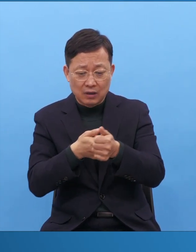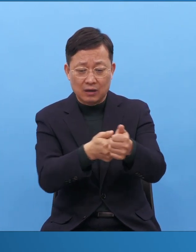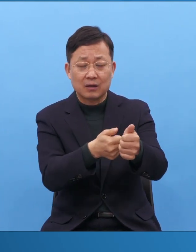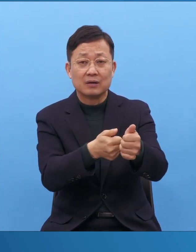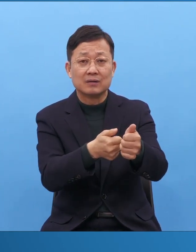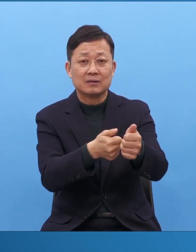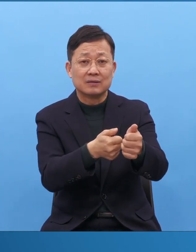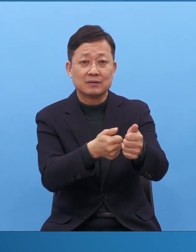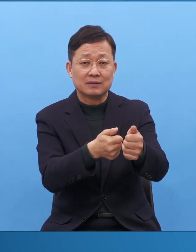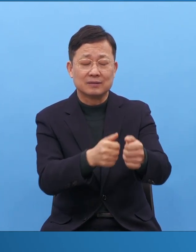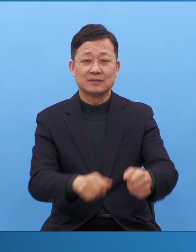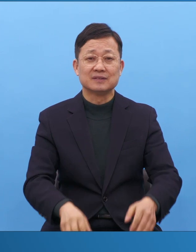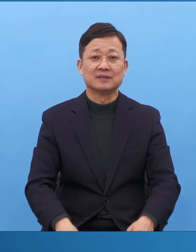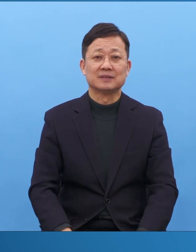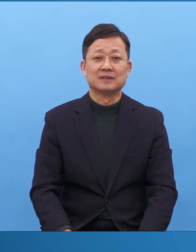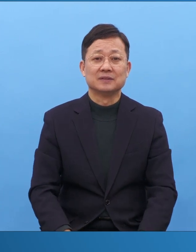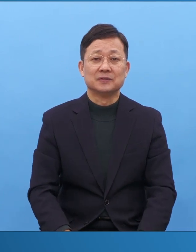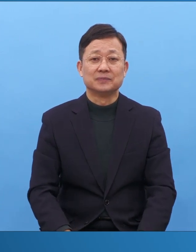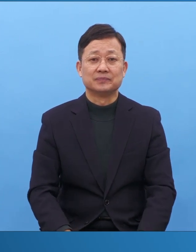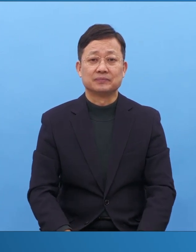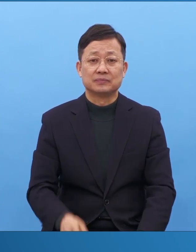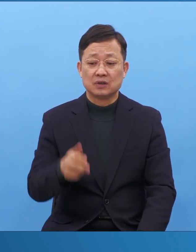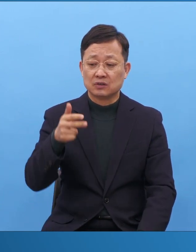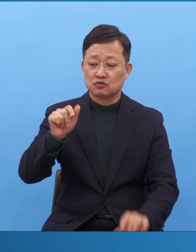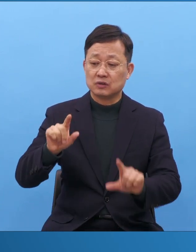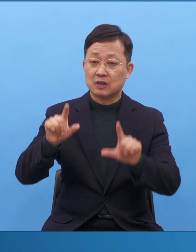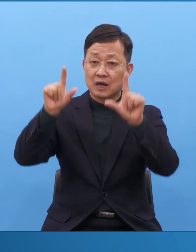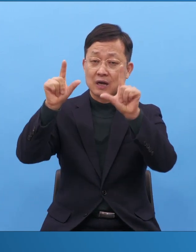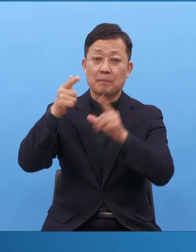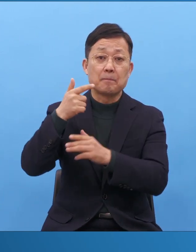주일날 강단 메시지 속에서 흐름이 있어요.